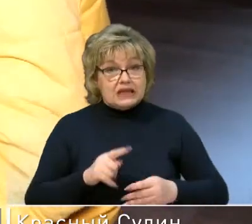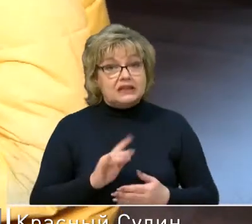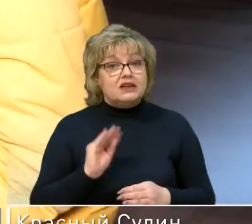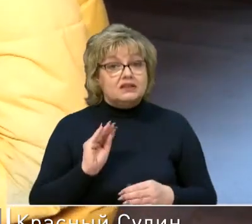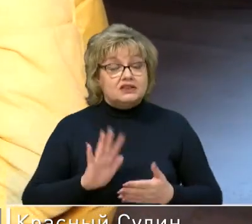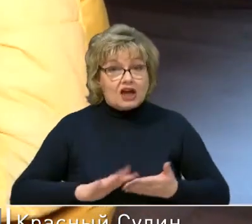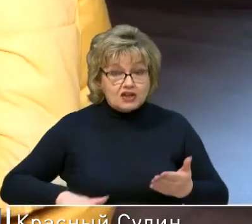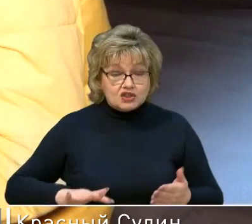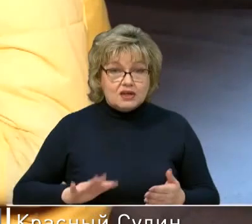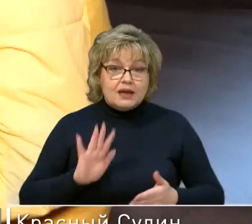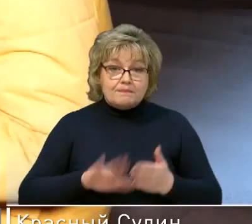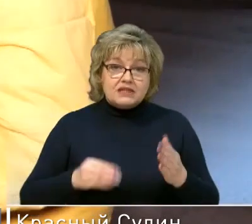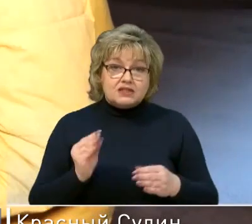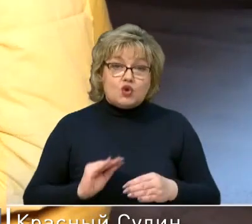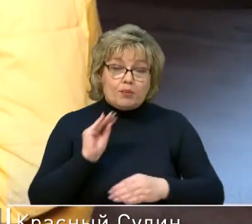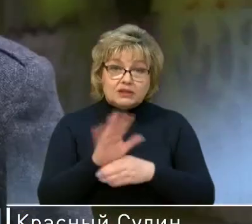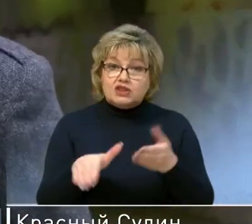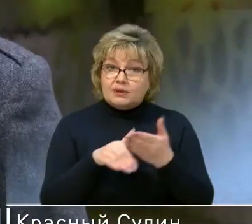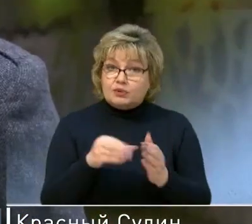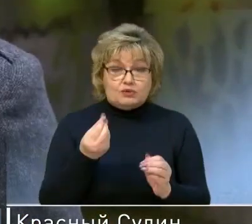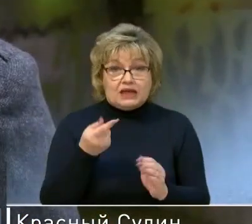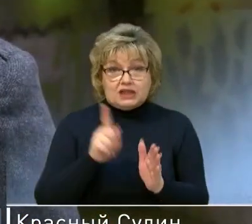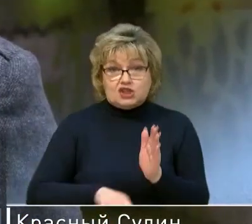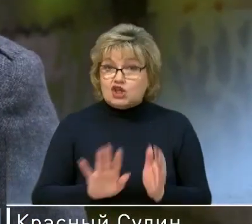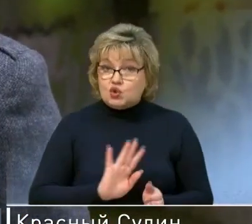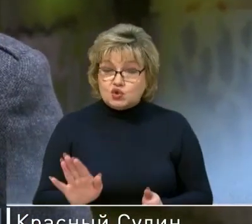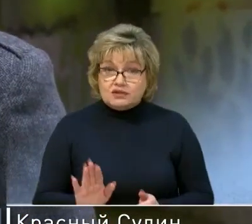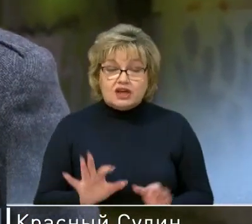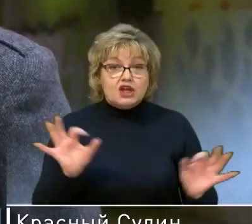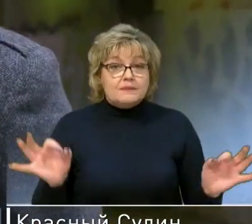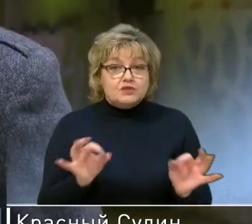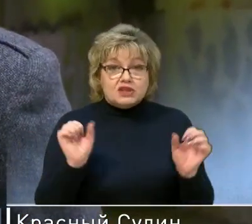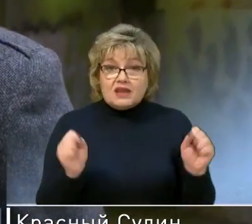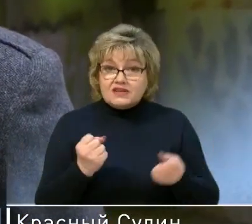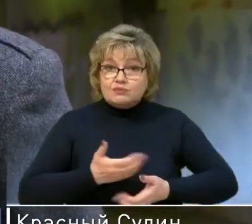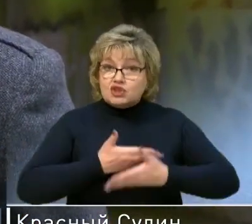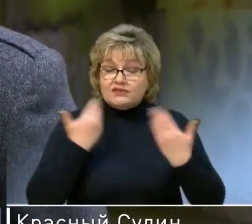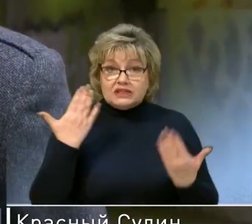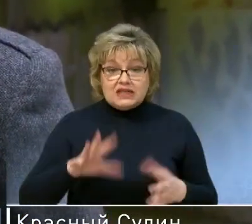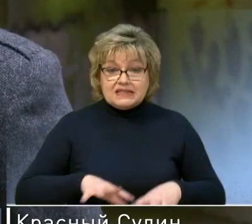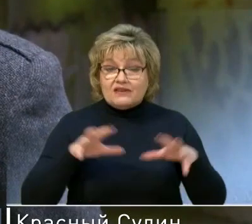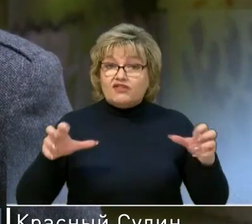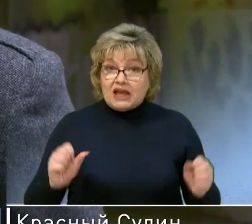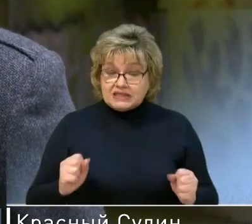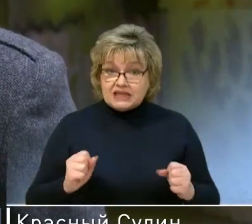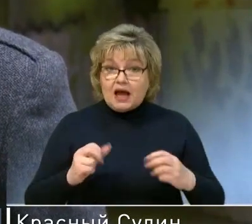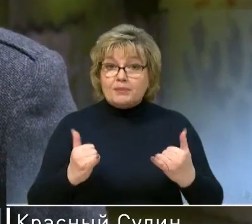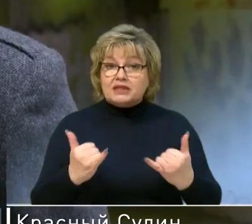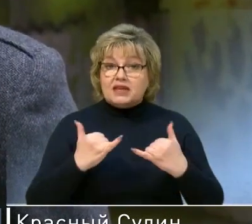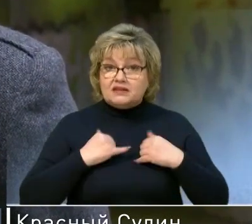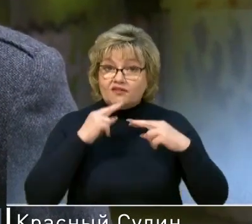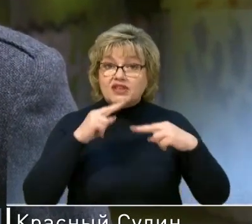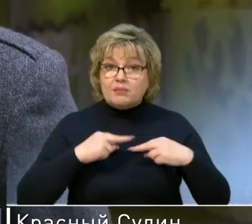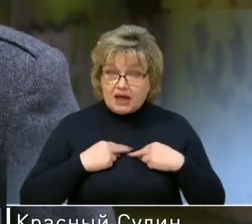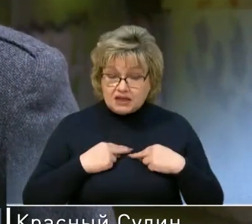без дополнительной помощи. Это действительно очень недёшево. Ничего невозможного нет. И если власти обратят внимание должным образом,